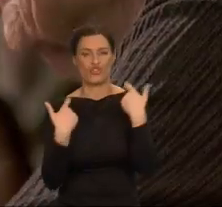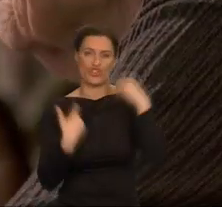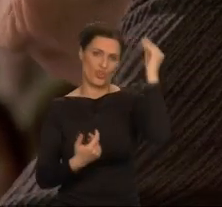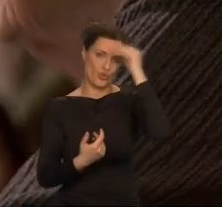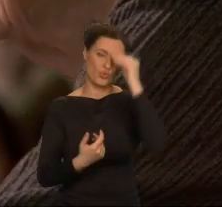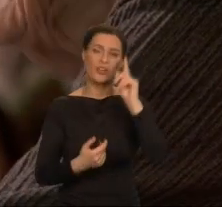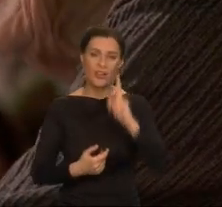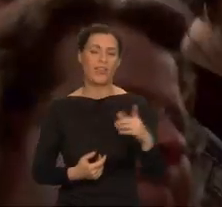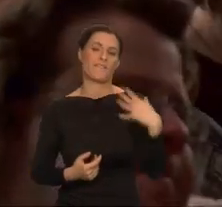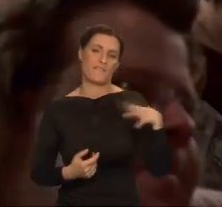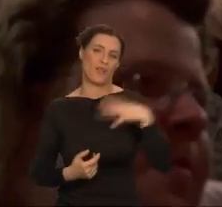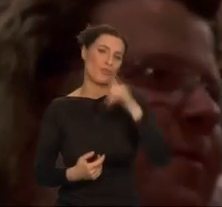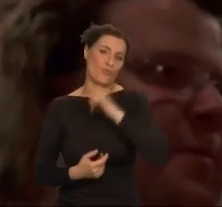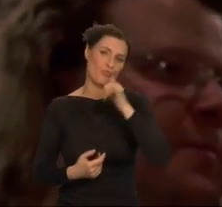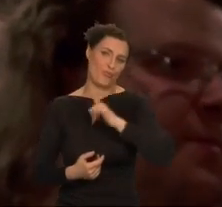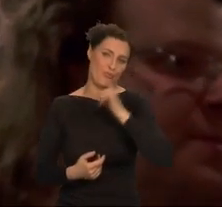To wszystko.